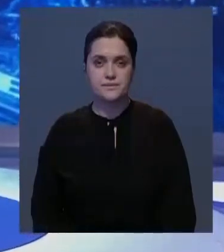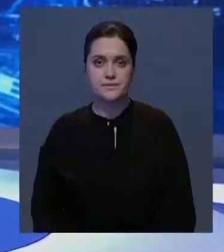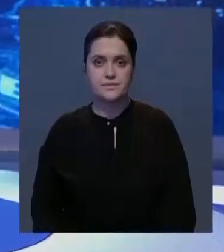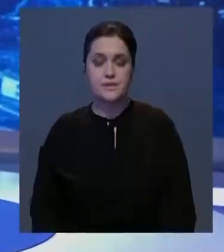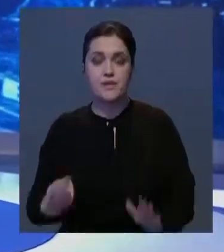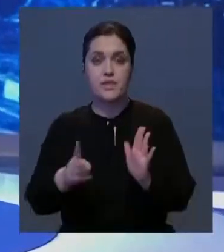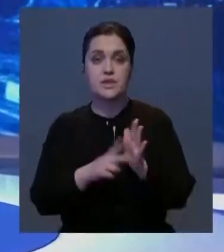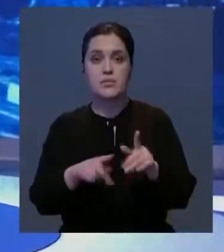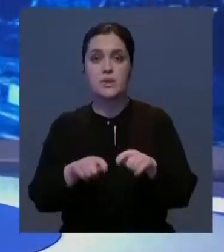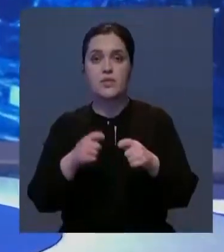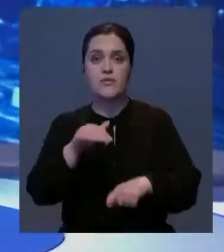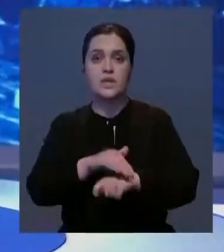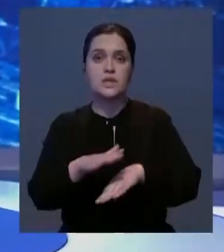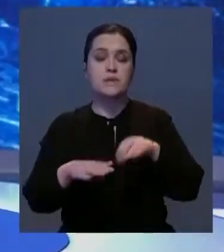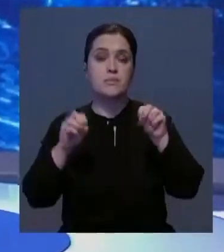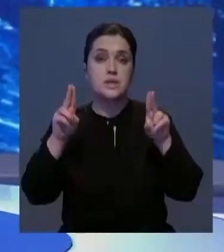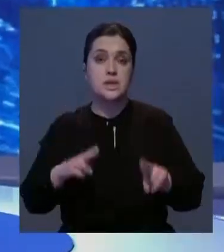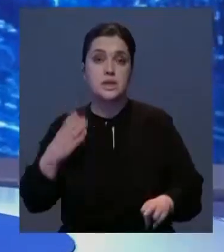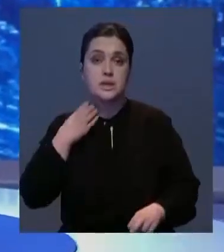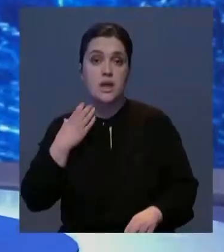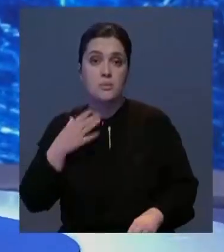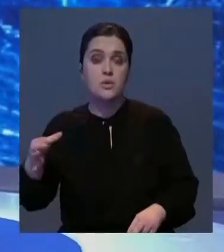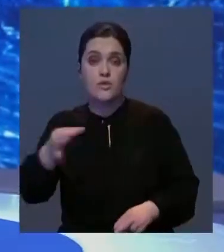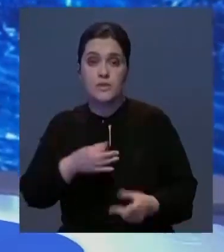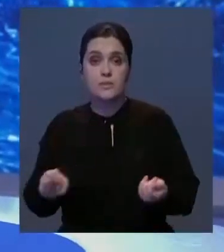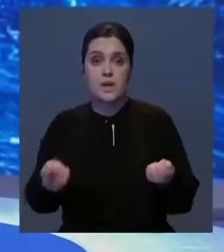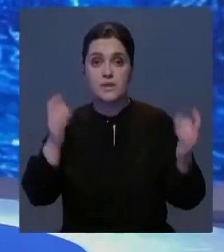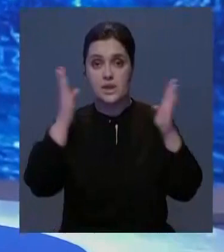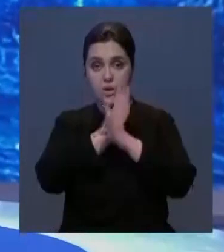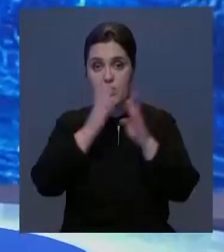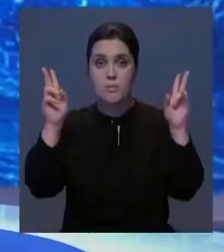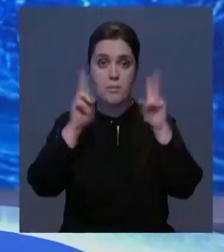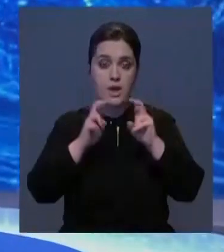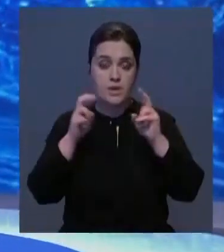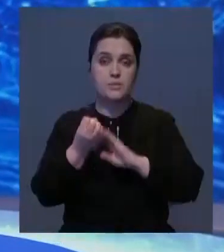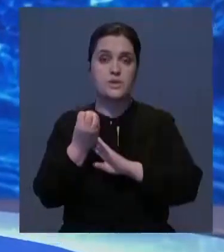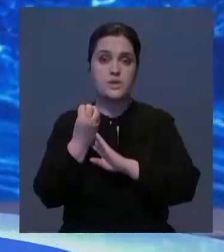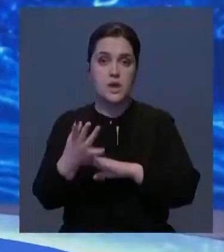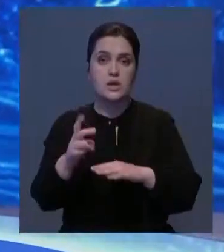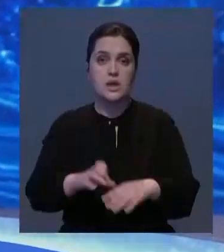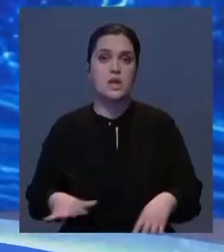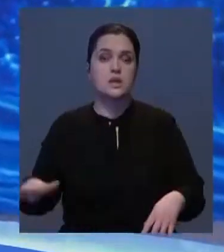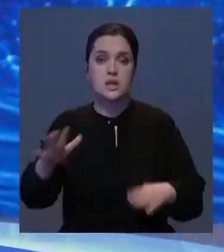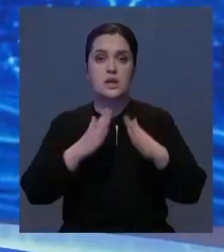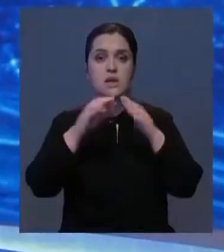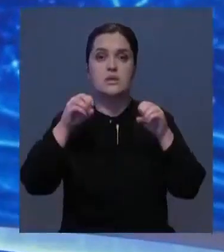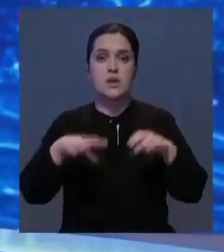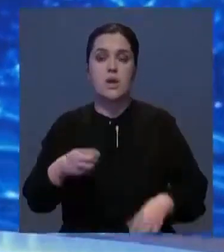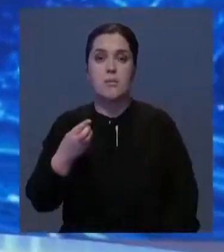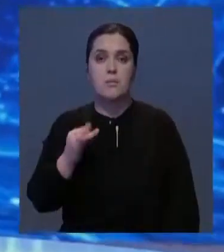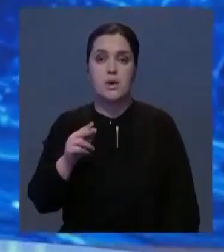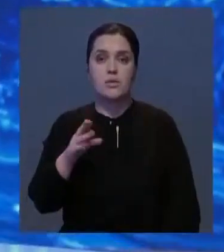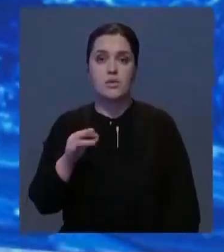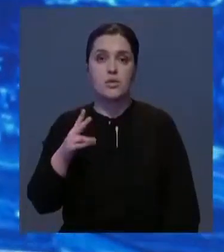27 нарушений выявили специалисты Хазлардинского областного департамента экологии в ходе проверки 14 объектов на